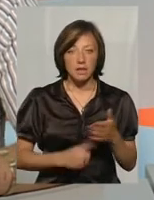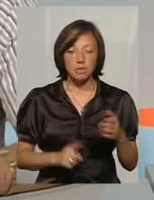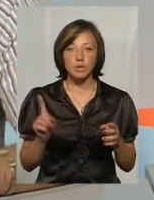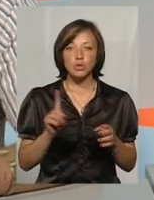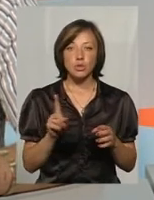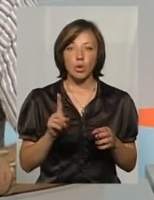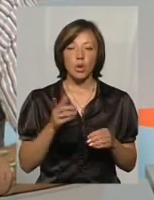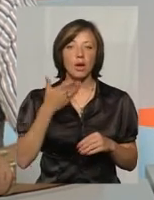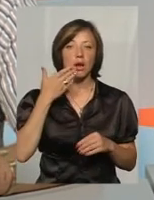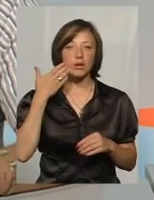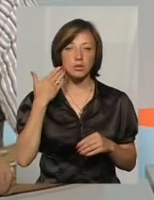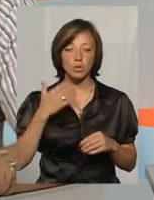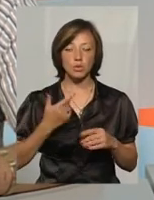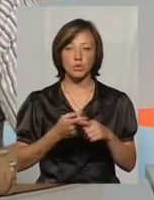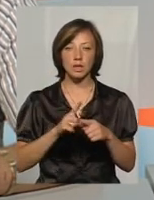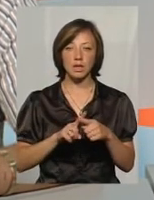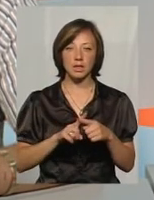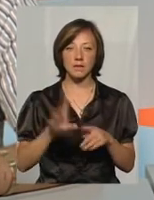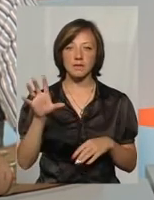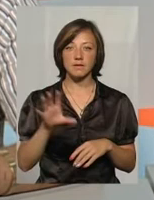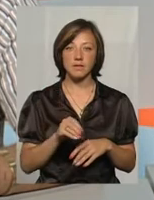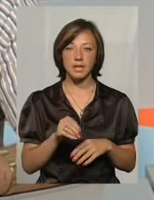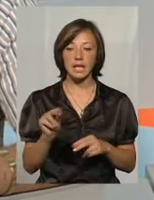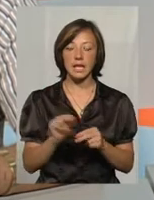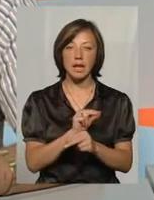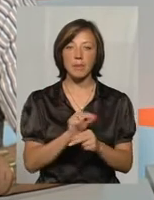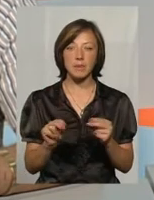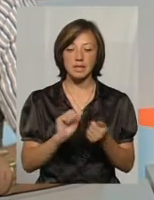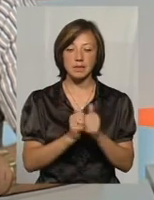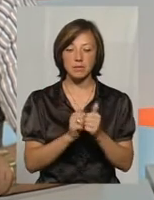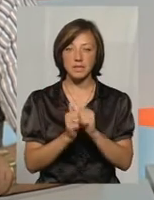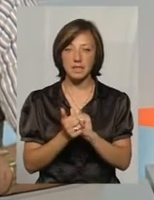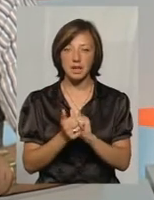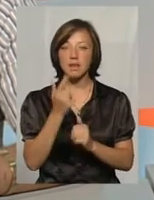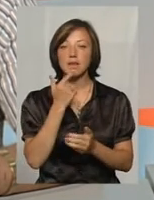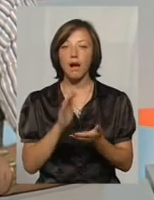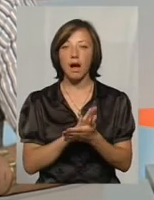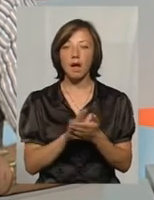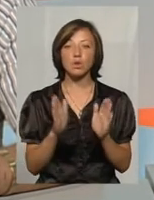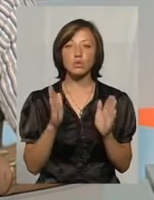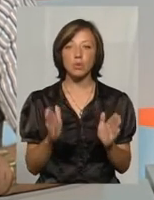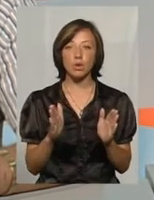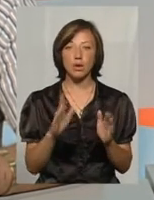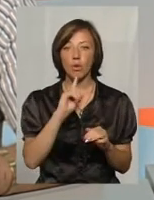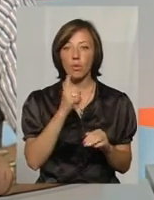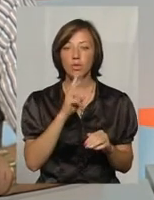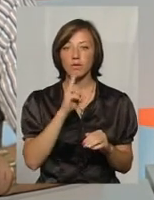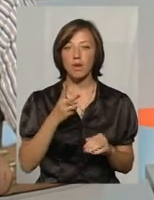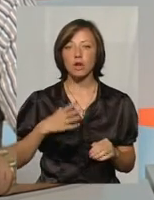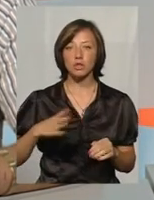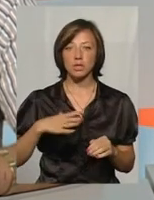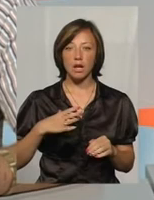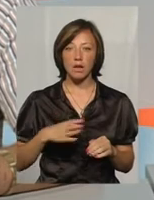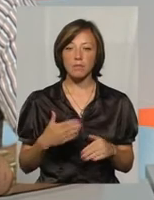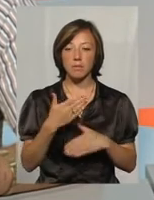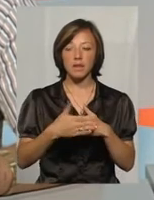розгрузка цей терапії замістительного діалізу буде тільки годом, двома ожиданням